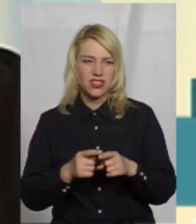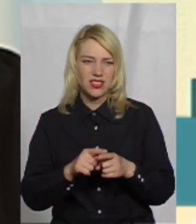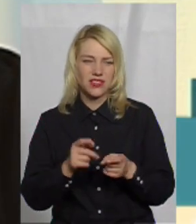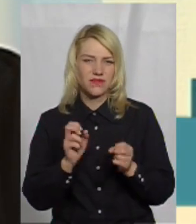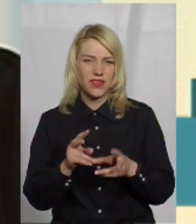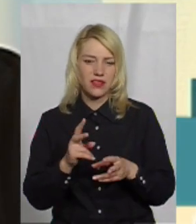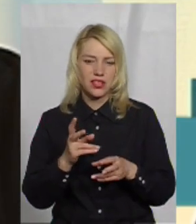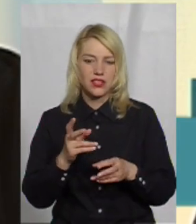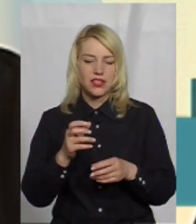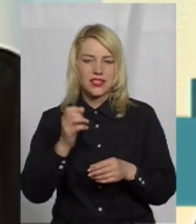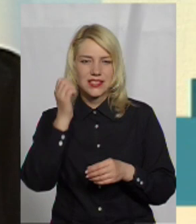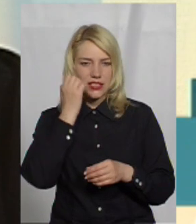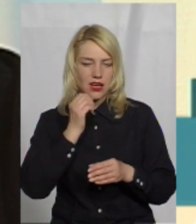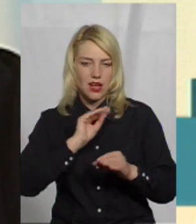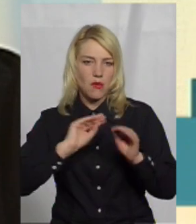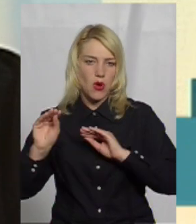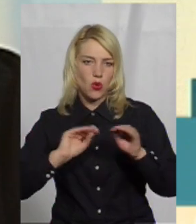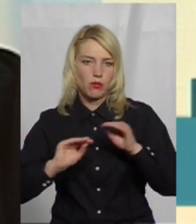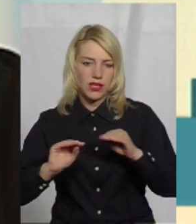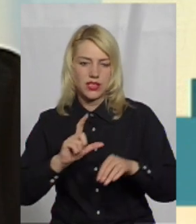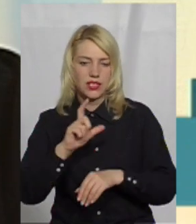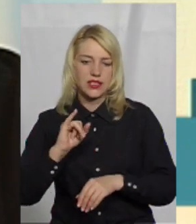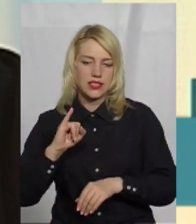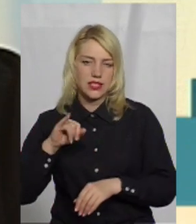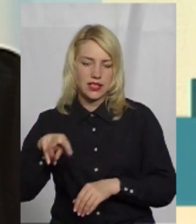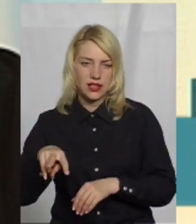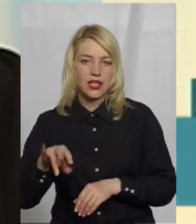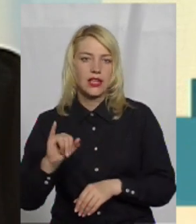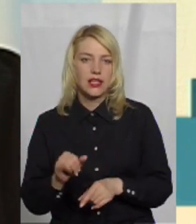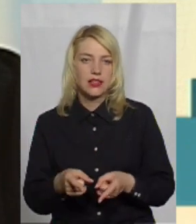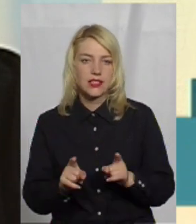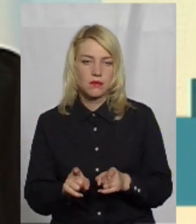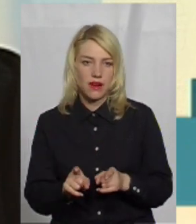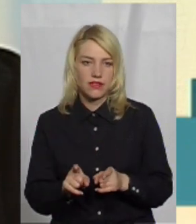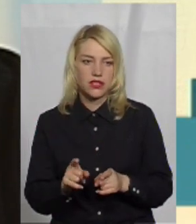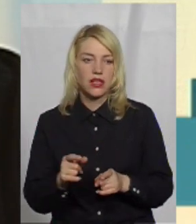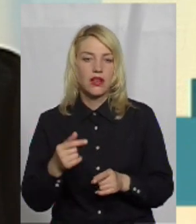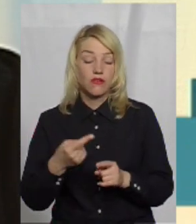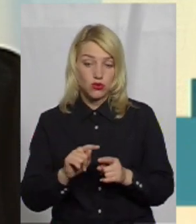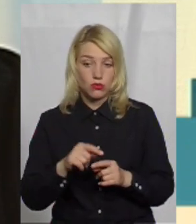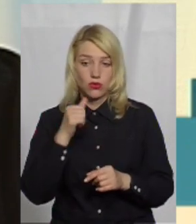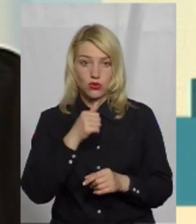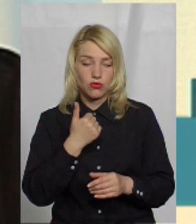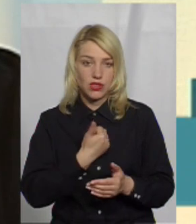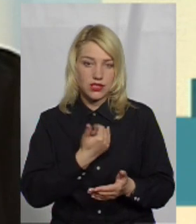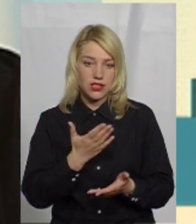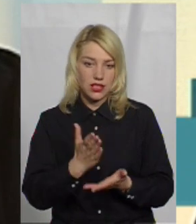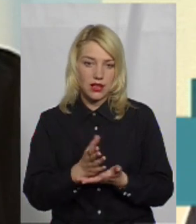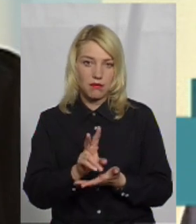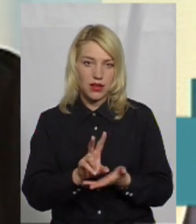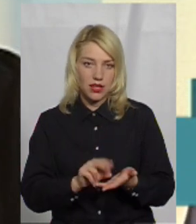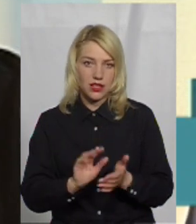перебладнаний ЗІЛ, ось. І, насправді, в нас в цьому році є приклад, за